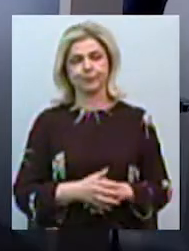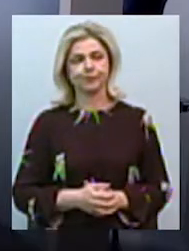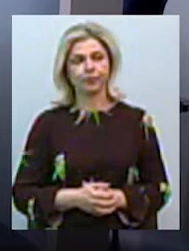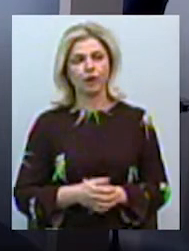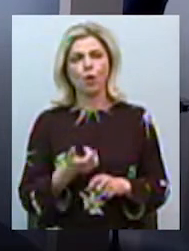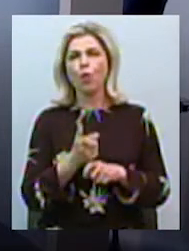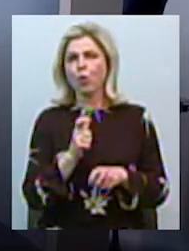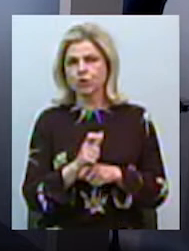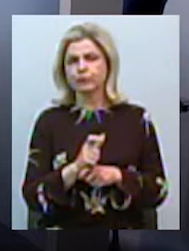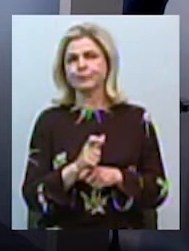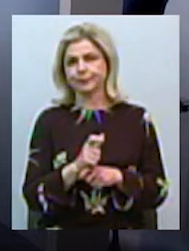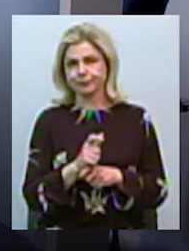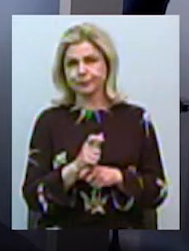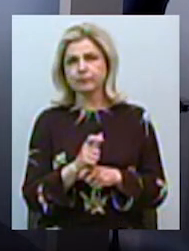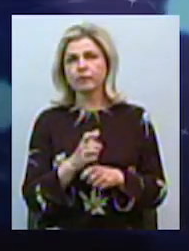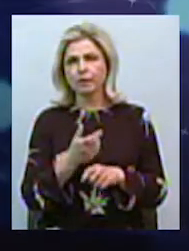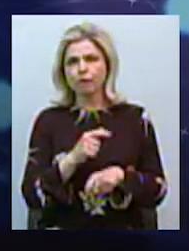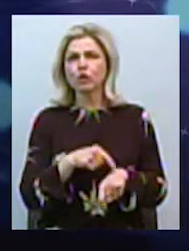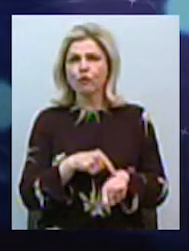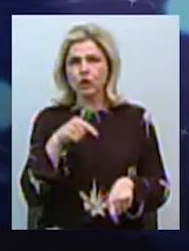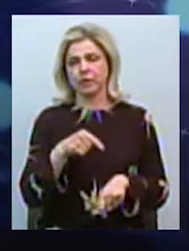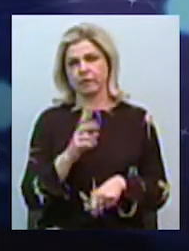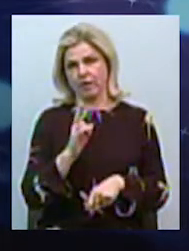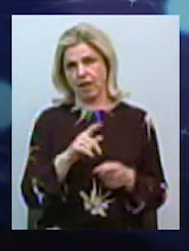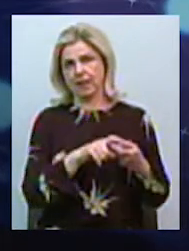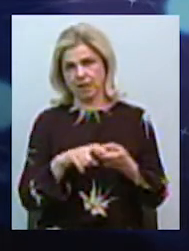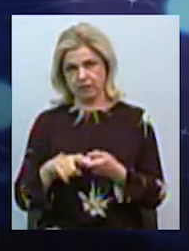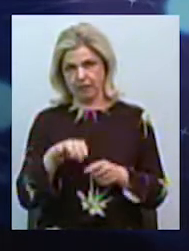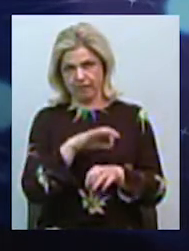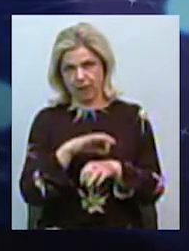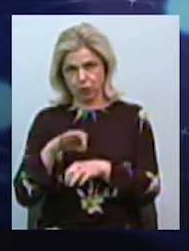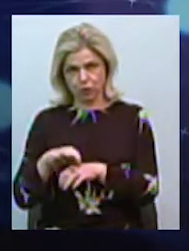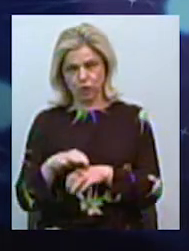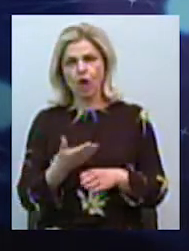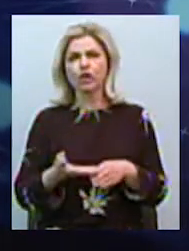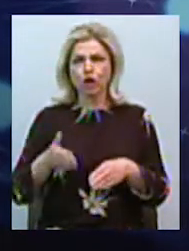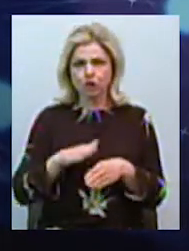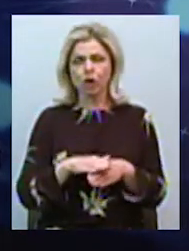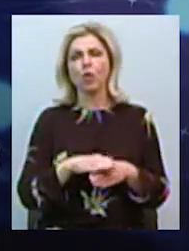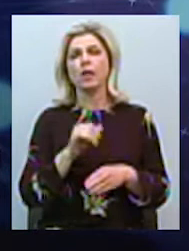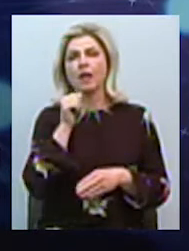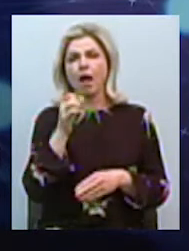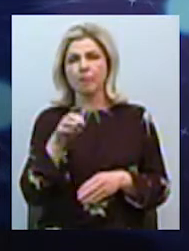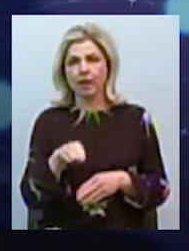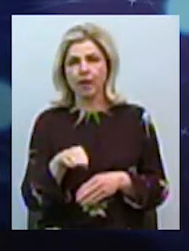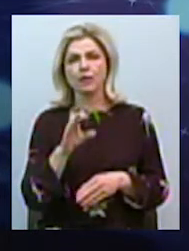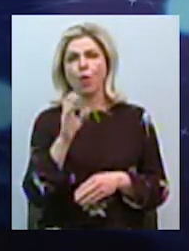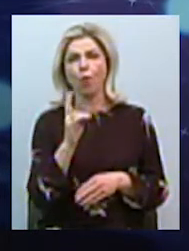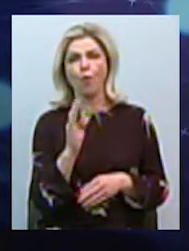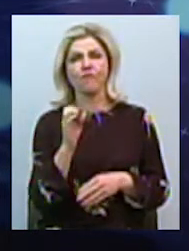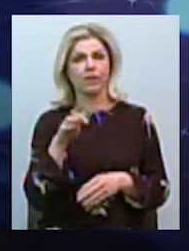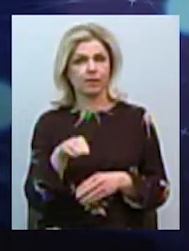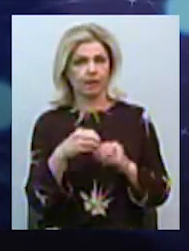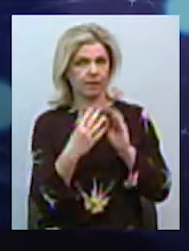вразливіші до наслідків вірусу, так? тяжелі протекає сахарний діабет з COVID-19.